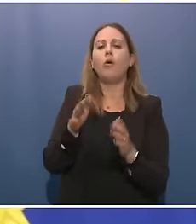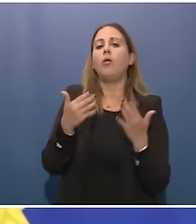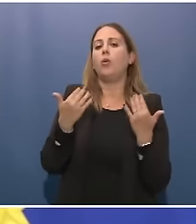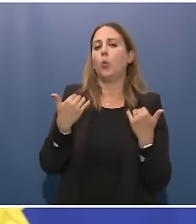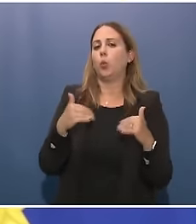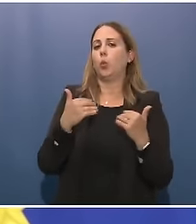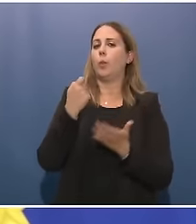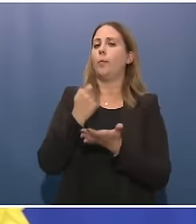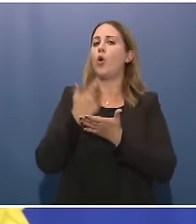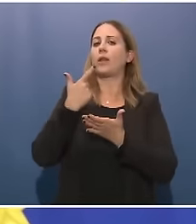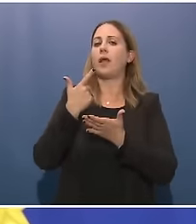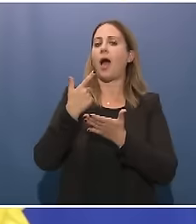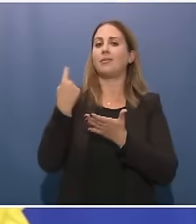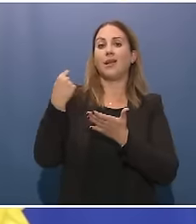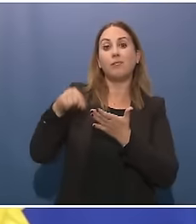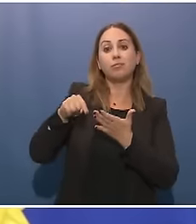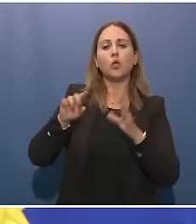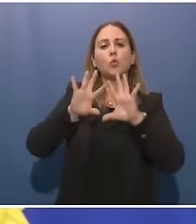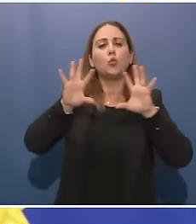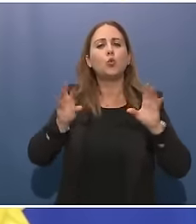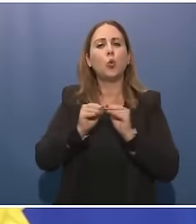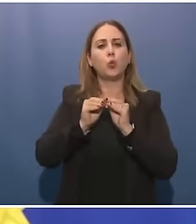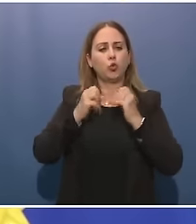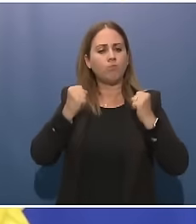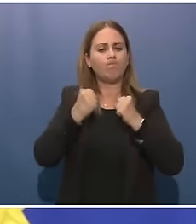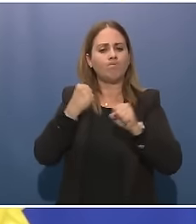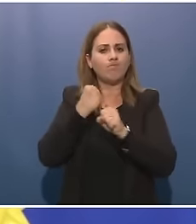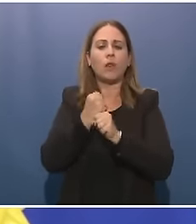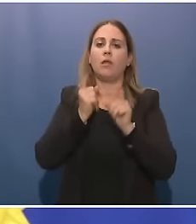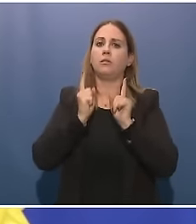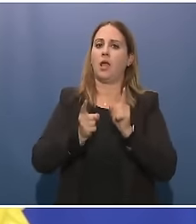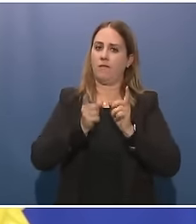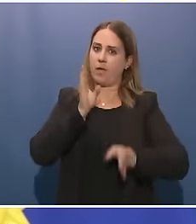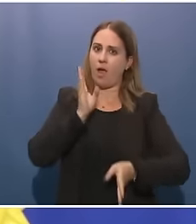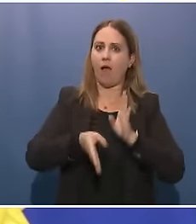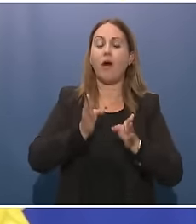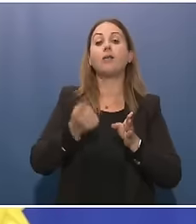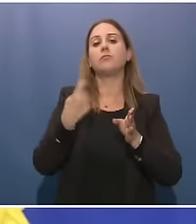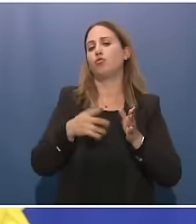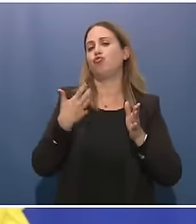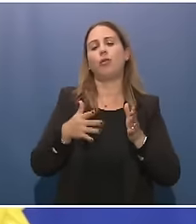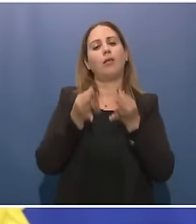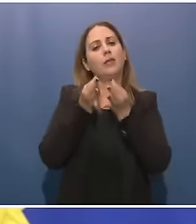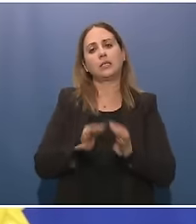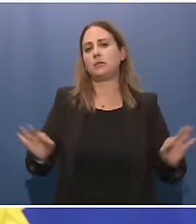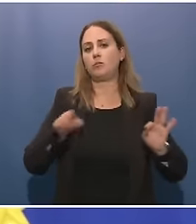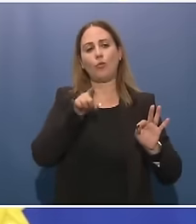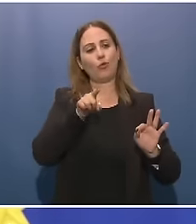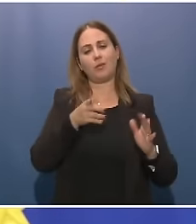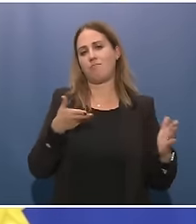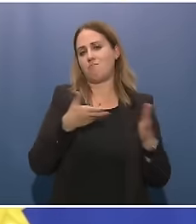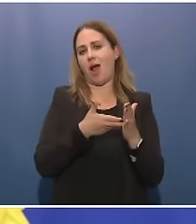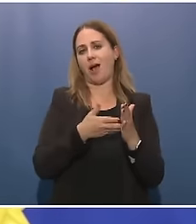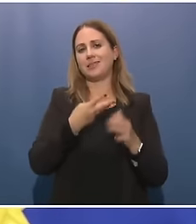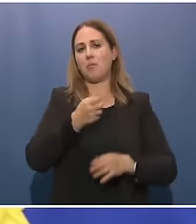iniziative venga portato avanti e su questo c'è piena disponibilità da parte di Mark che chiaramente è sempre stato